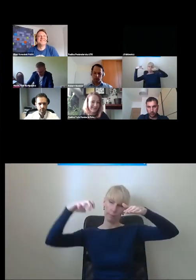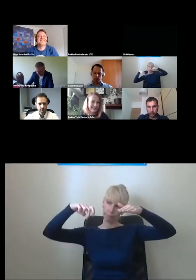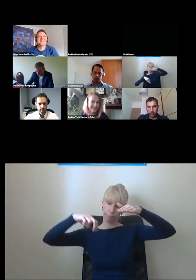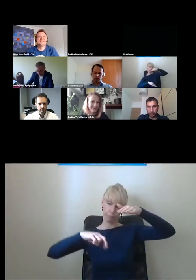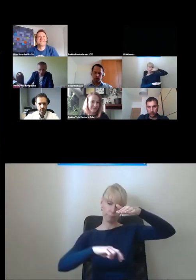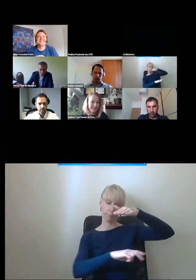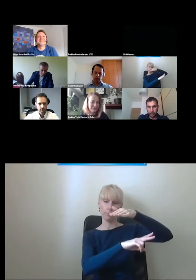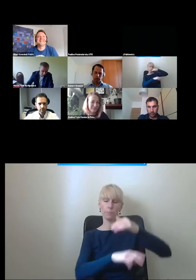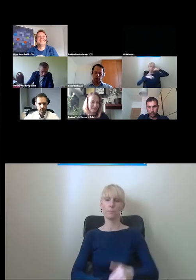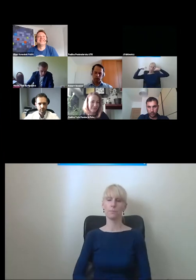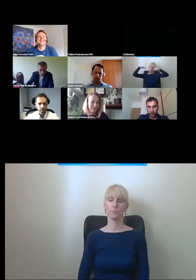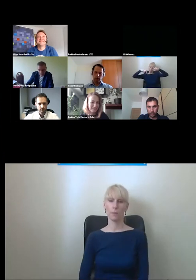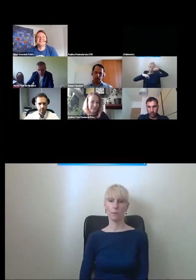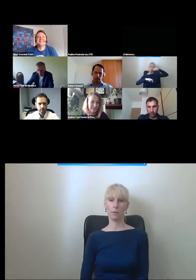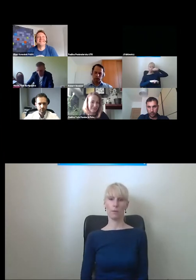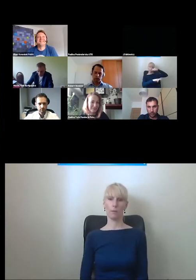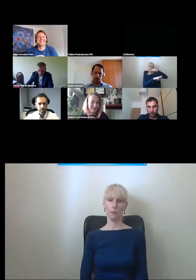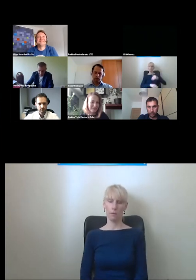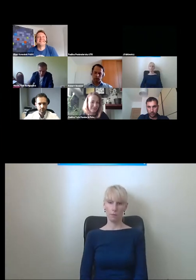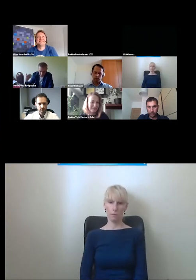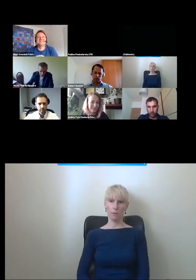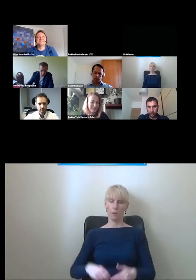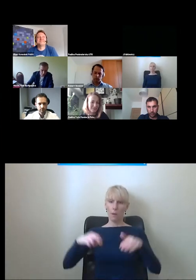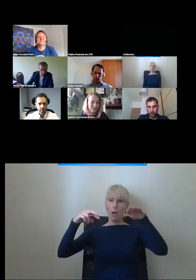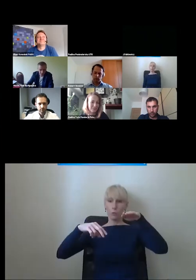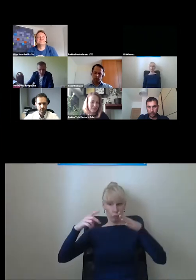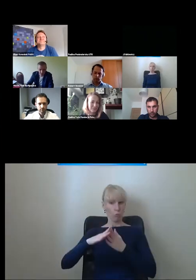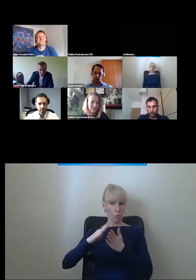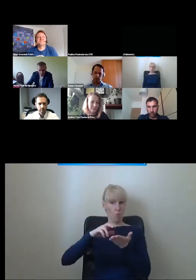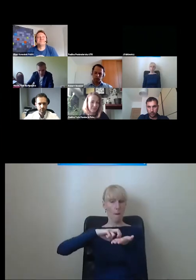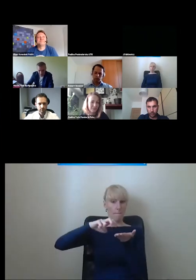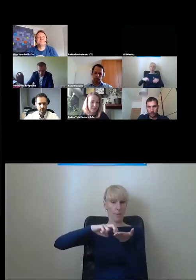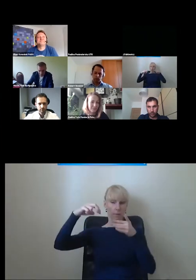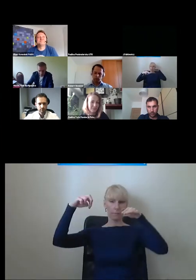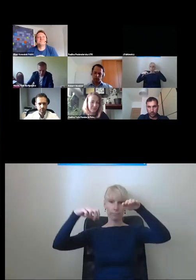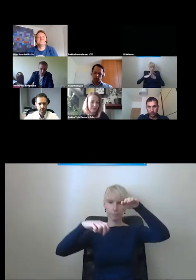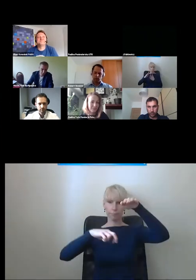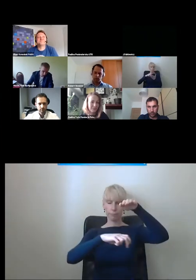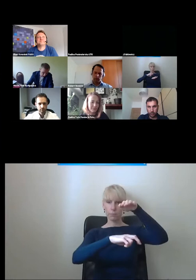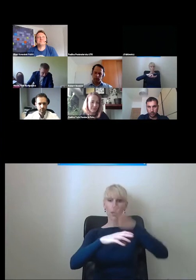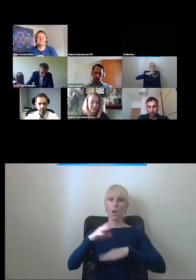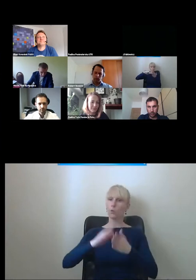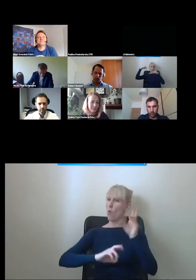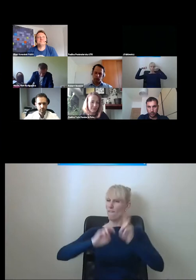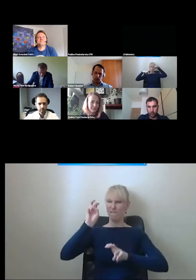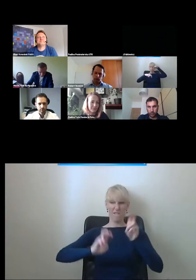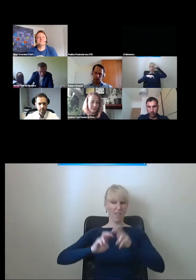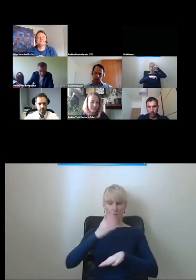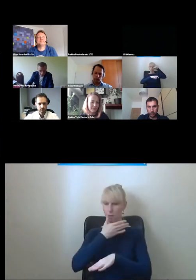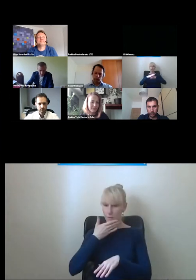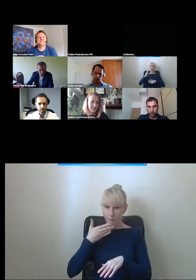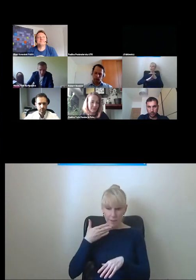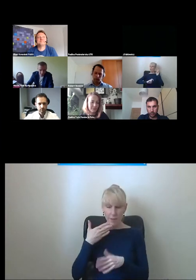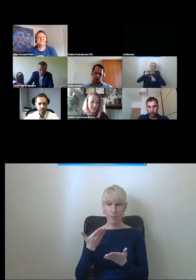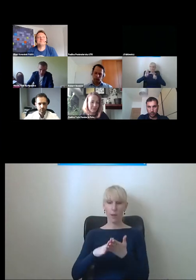Tak, z dominacją samochodów, w tym sensie, że piesi zostali zrzuceni w przejście podziemne ze zwykłymi schodami, żadnych wind,